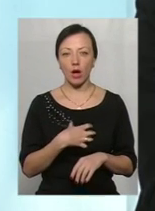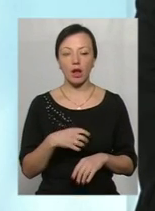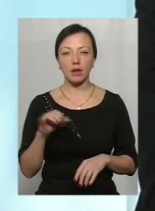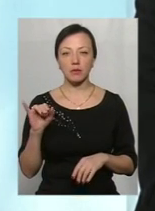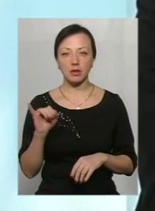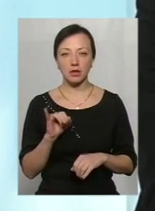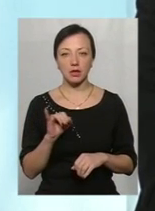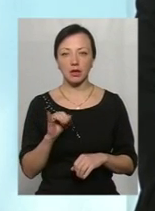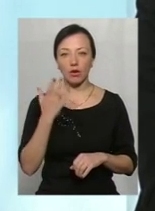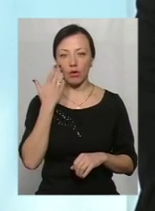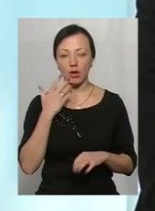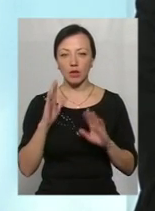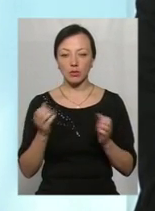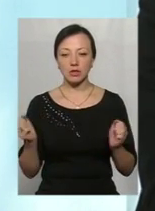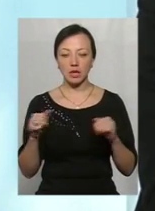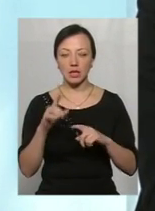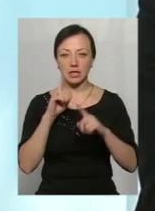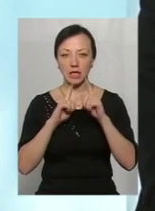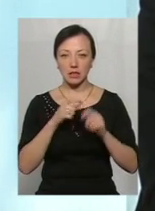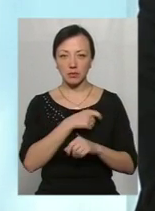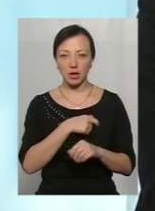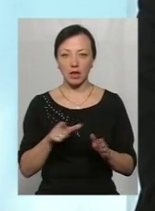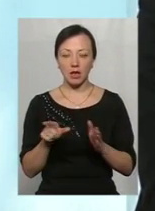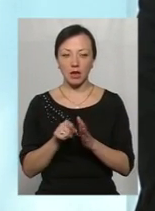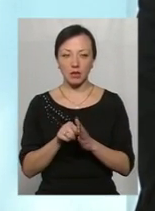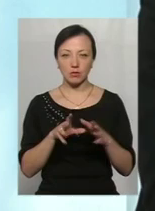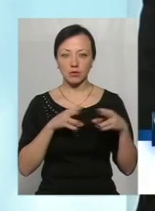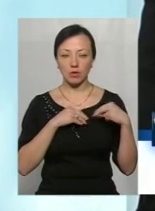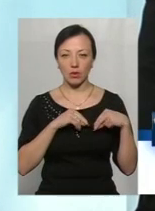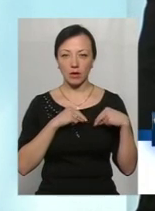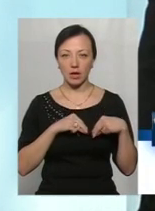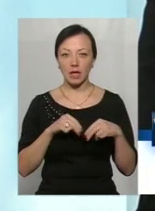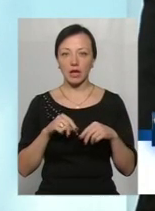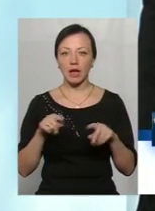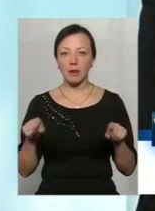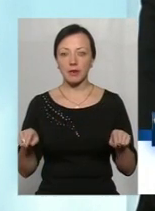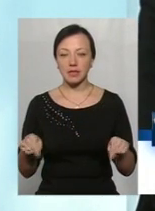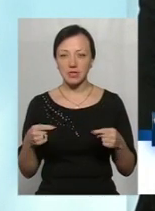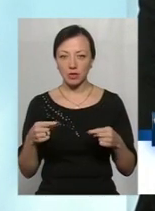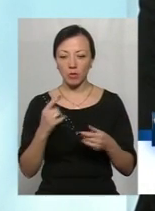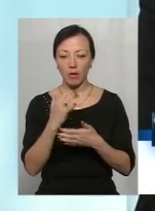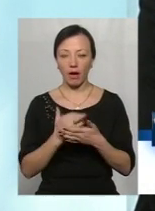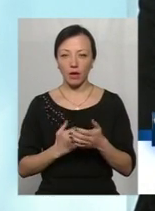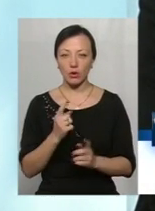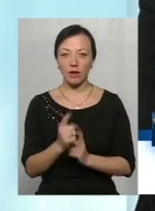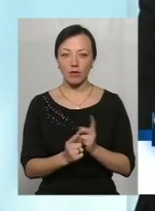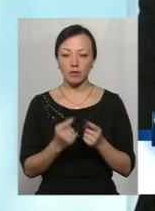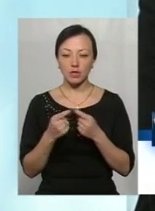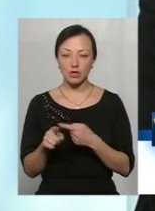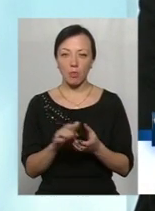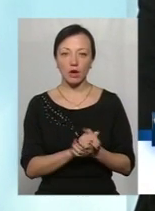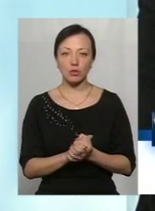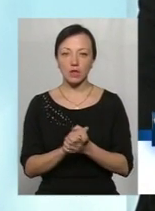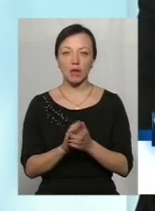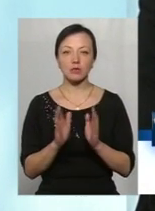і коли буде скликатися сесія, ми обов'язково разом з колегами і з реанімаційного пакету реформ, і з іншими асоціаціями